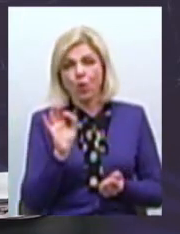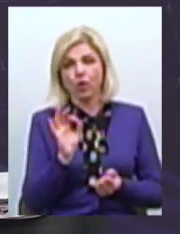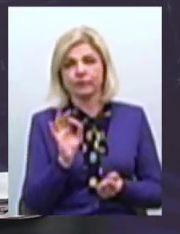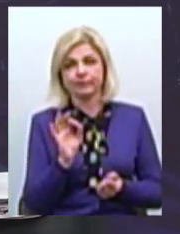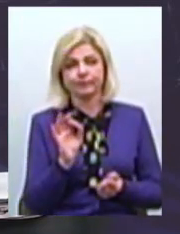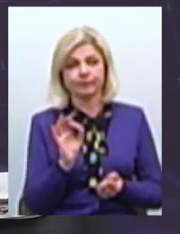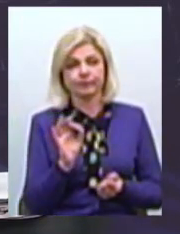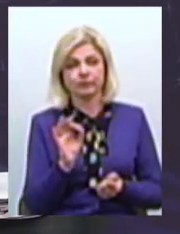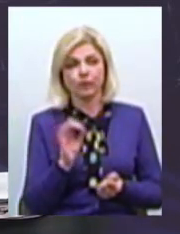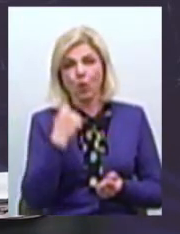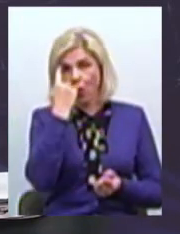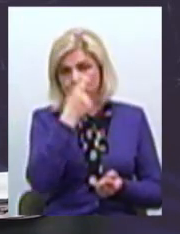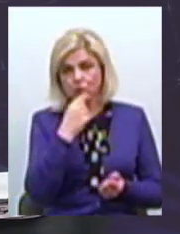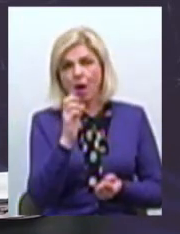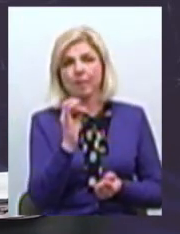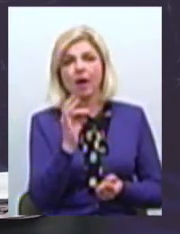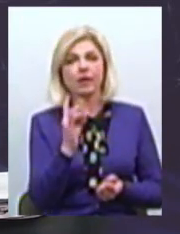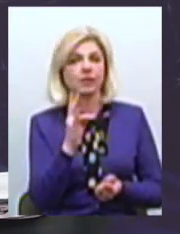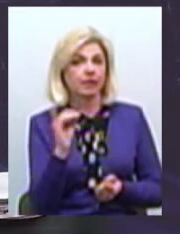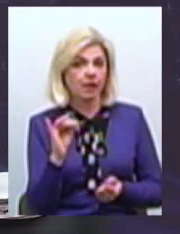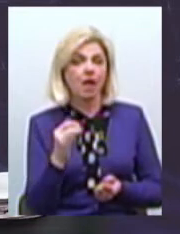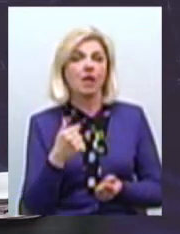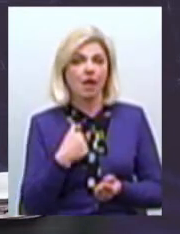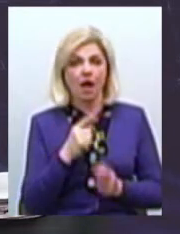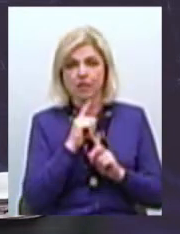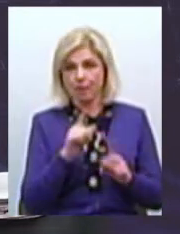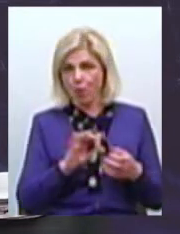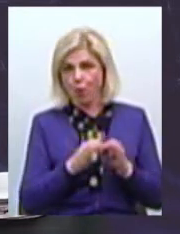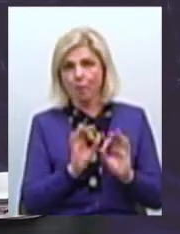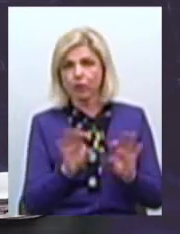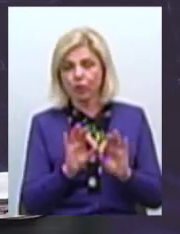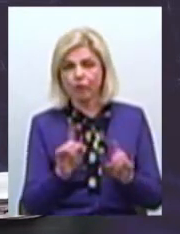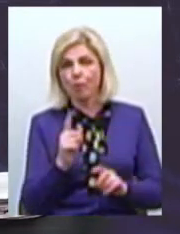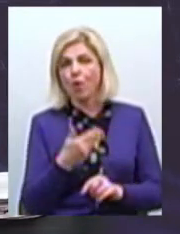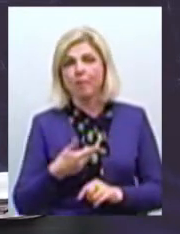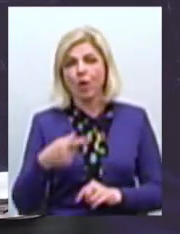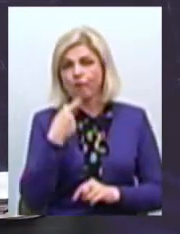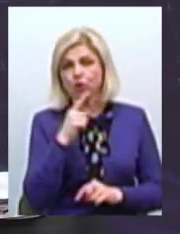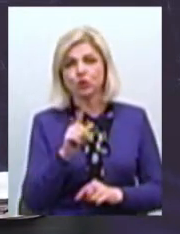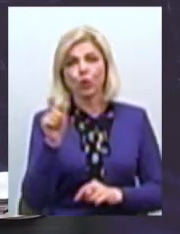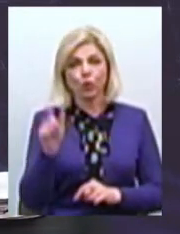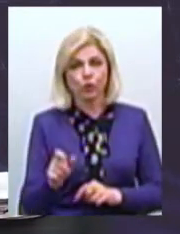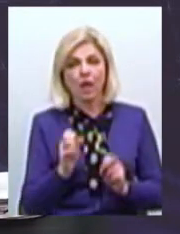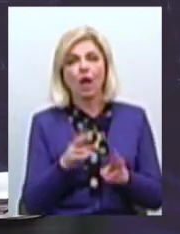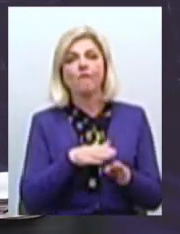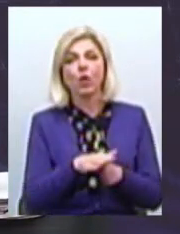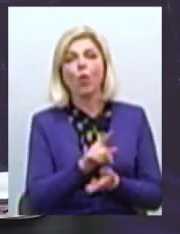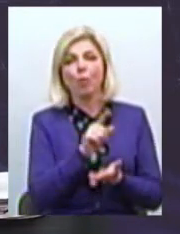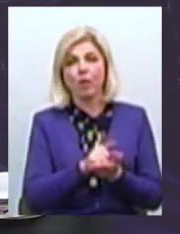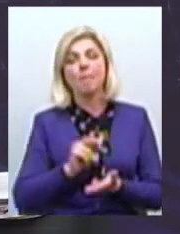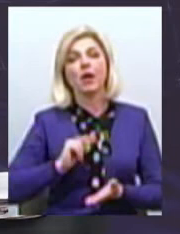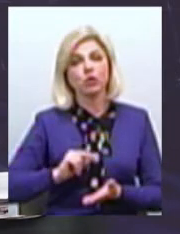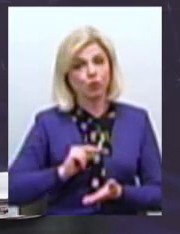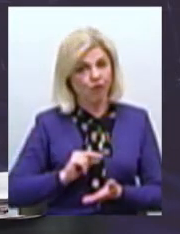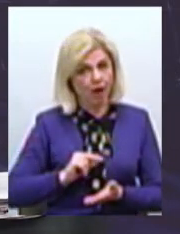так, особистість Барни, то я в даному випадку не буду коментувати Тому що ми кажемо про те, що людина, як виконач у обов'язків, працював,